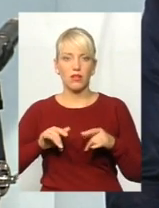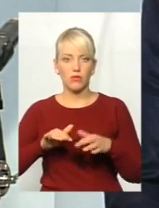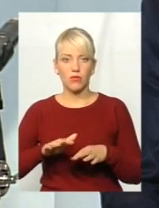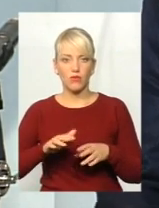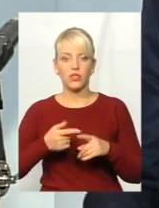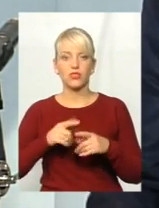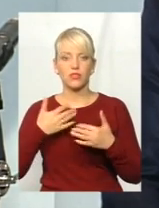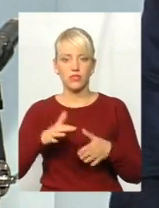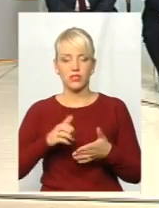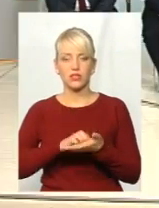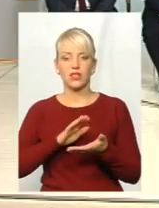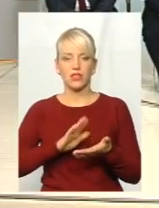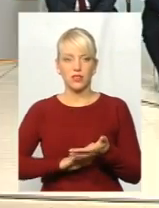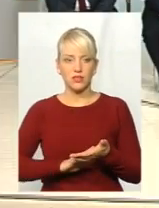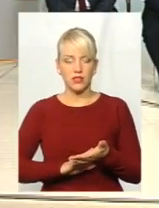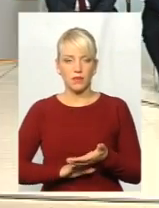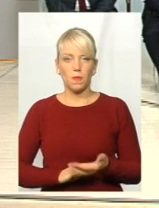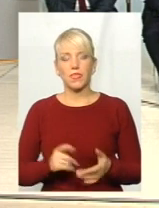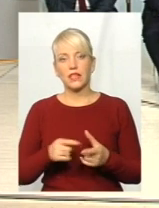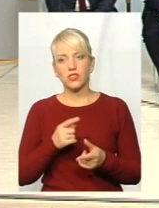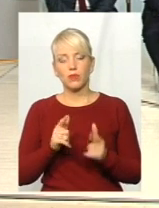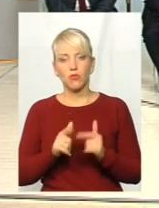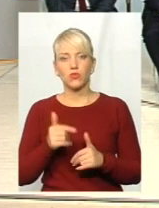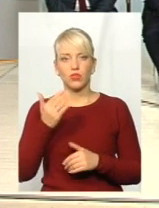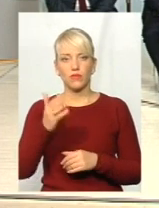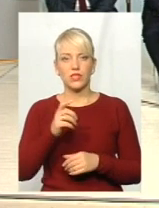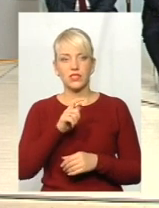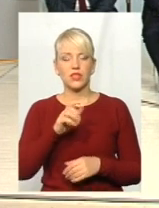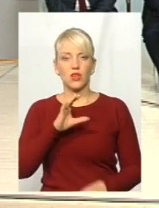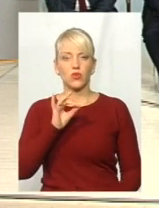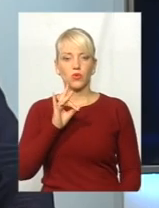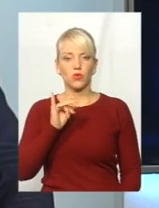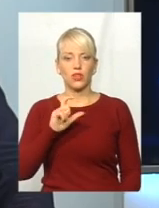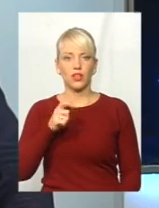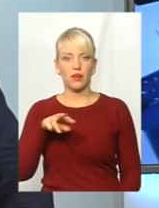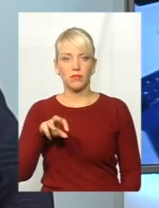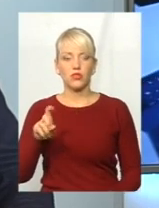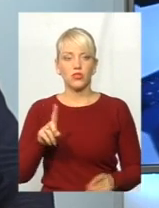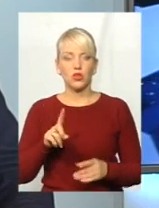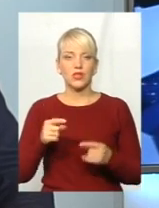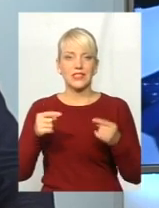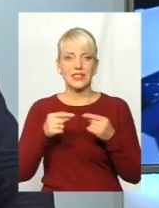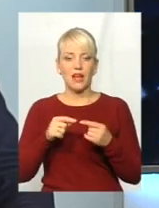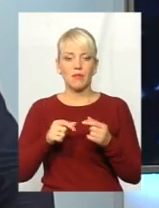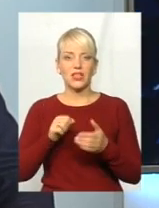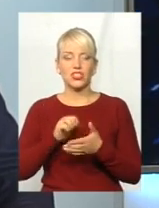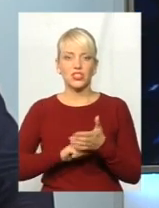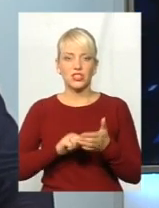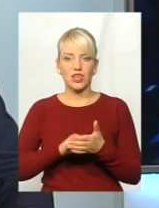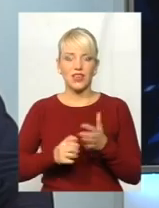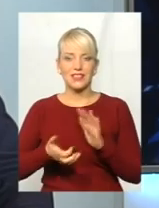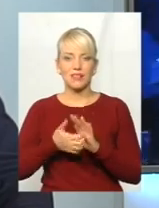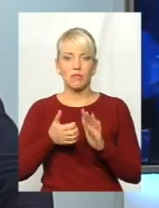номером таким, то зній втишно немає. погоджуєтеся ви з паном Юрієм, що саме через брак грошей в